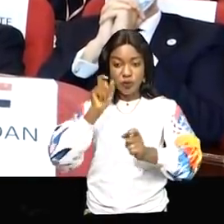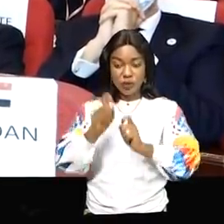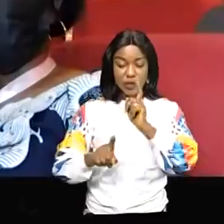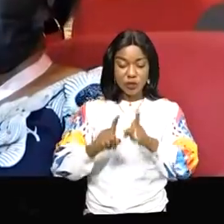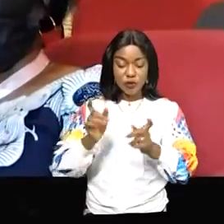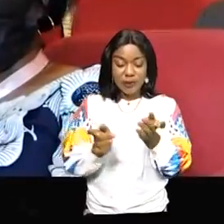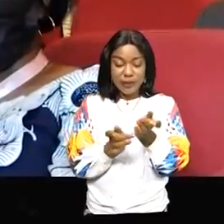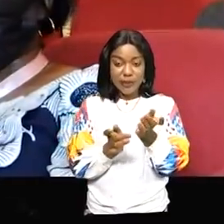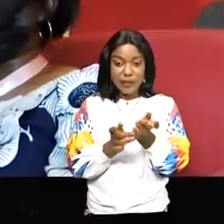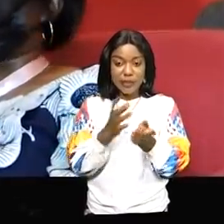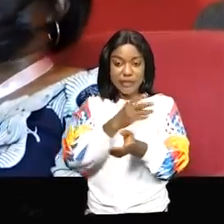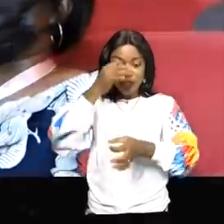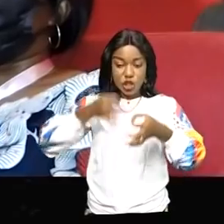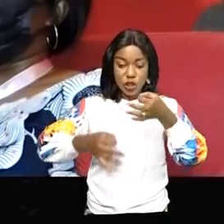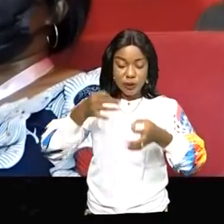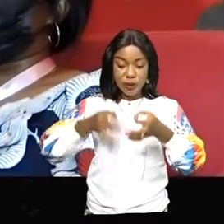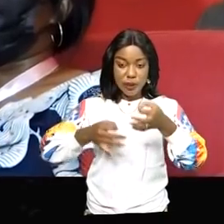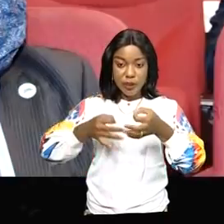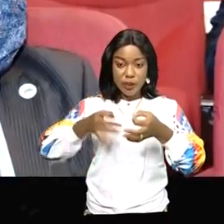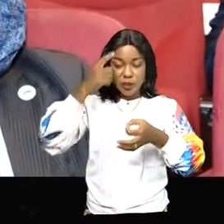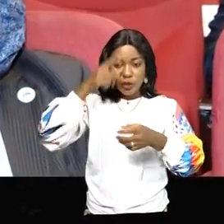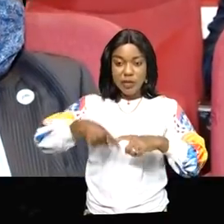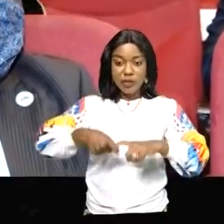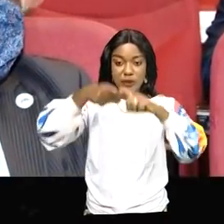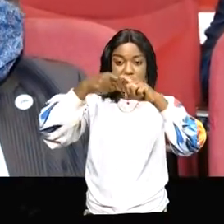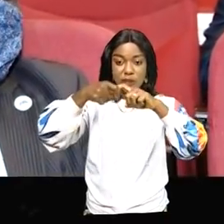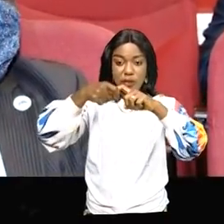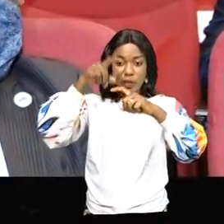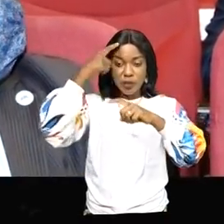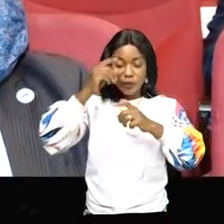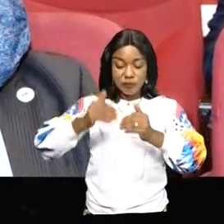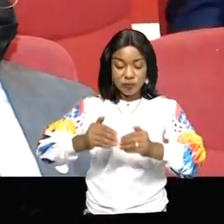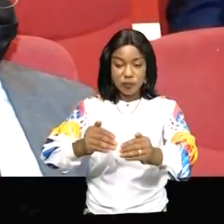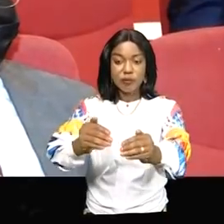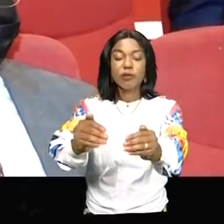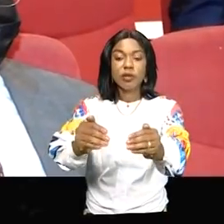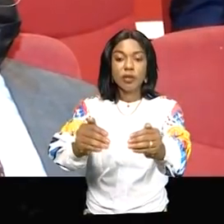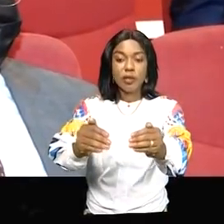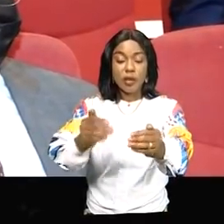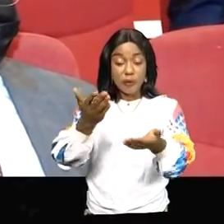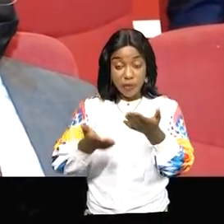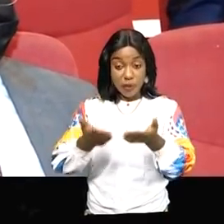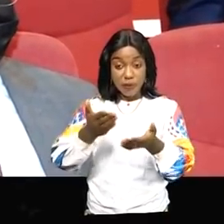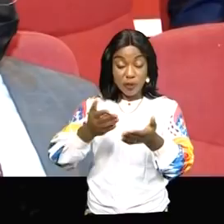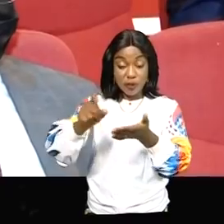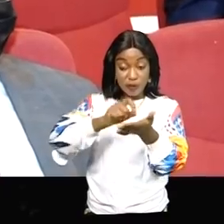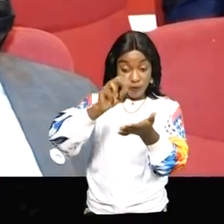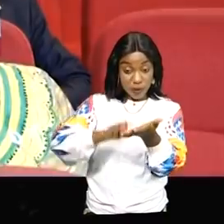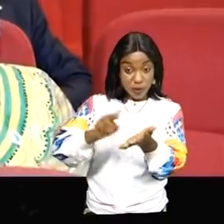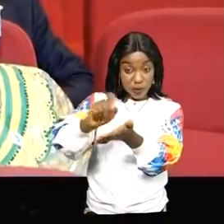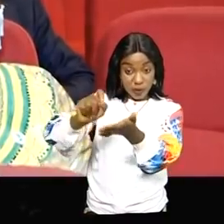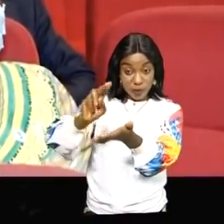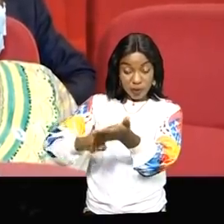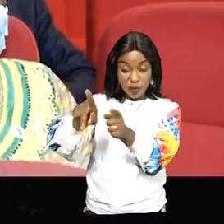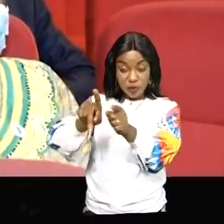techniques et juridiques en suspens en vue de parvenir, selon une feuille de route et un